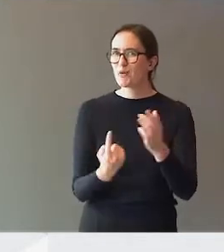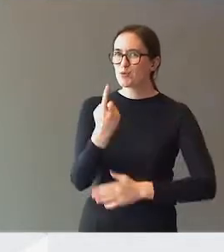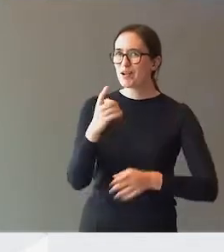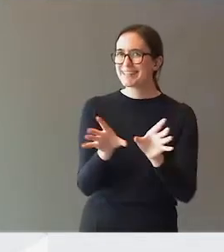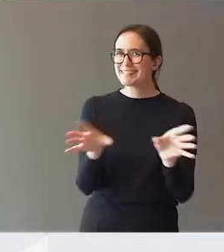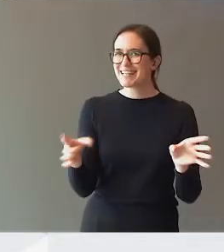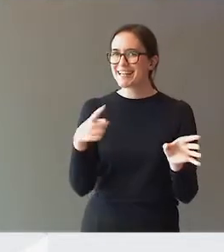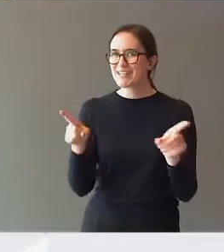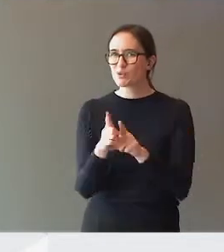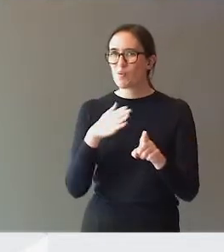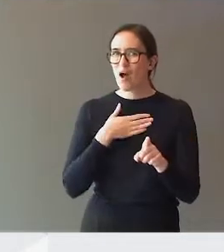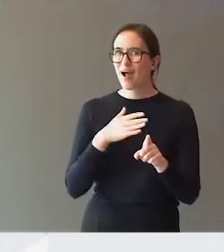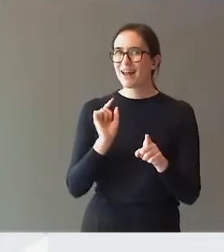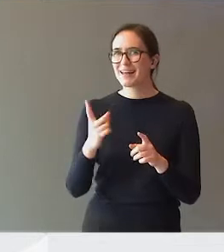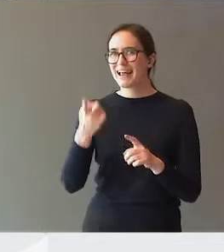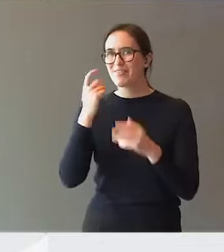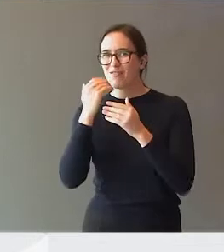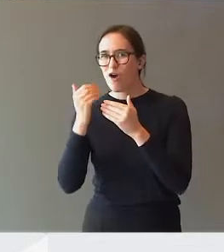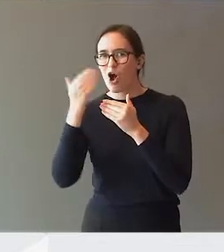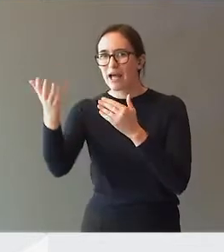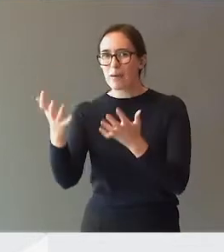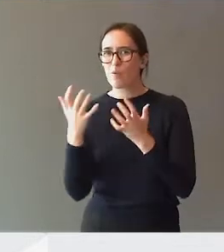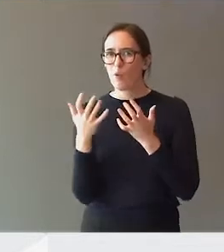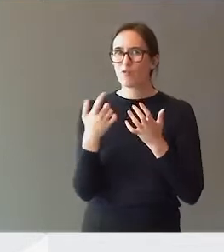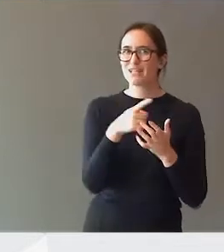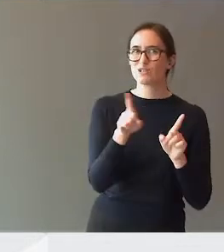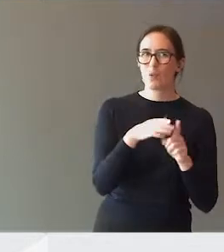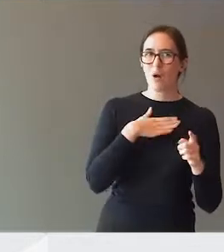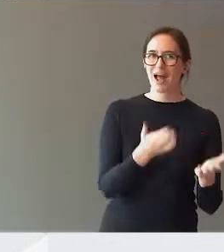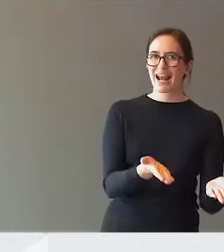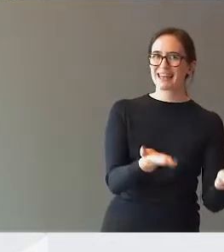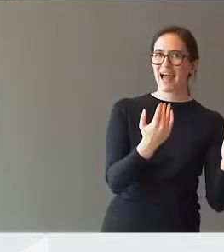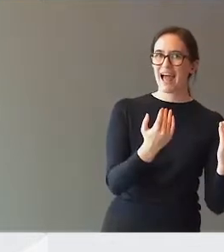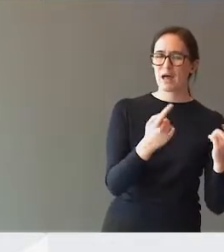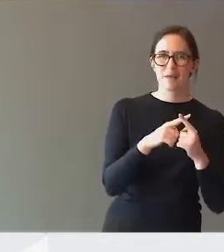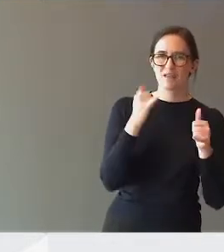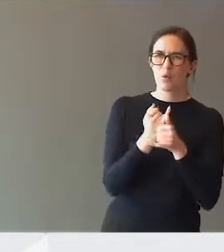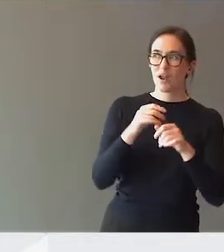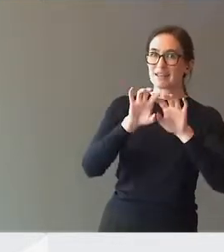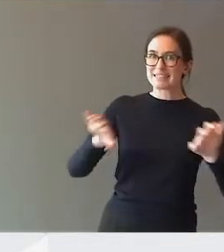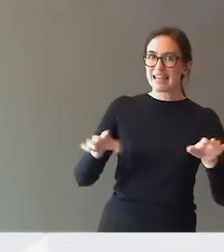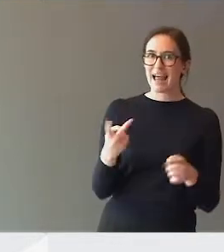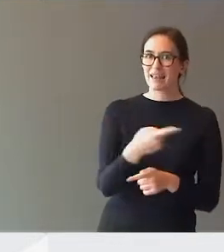krevende og varebehovene. Så lurer jeg sånn, ja, hvordan skyller man dem? Jo, man utreder.